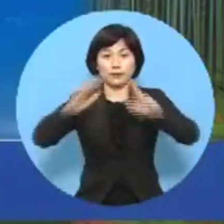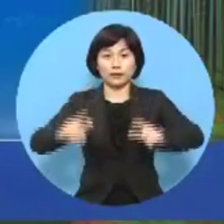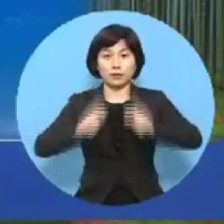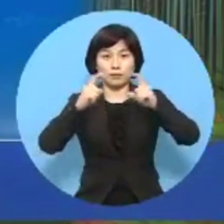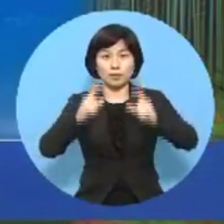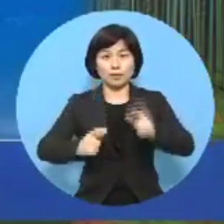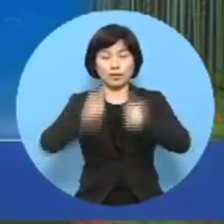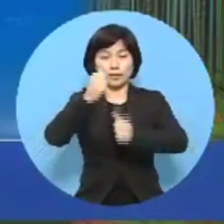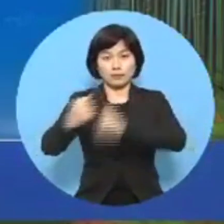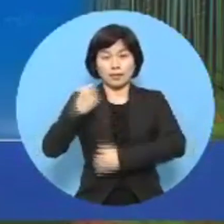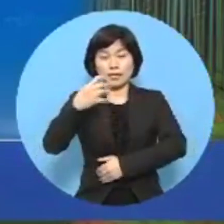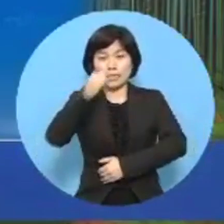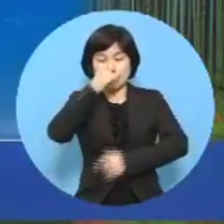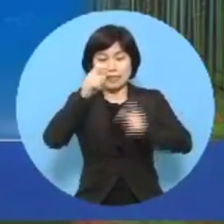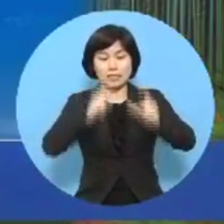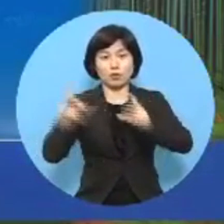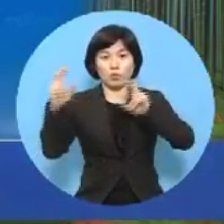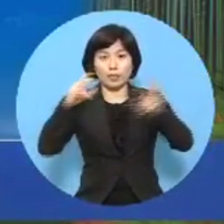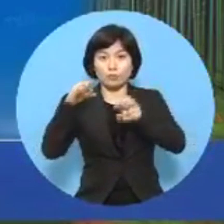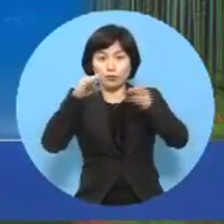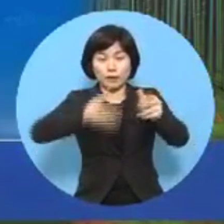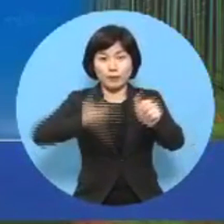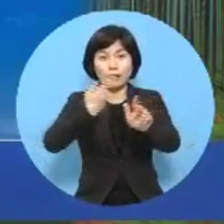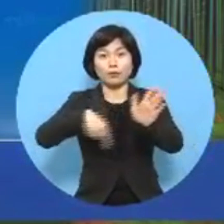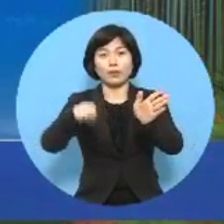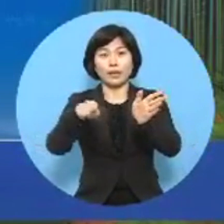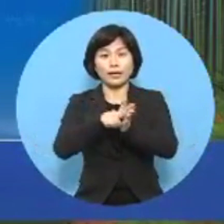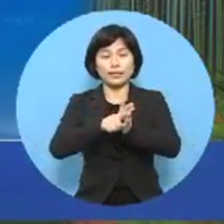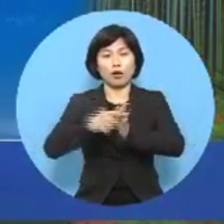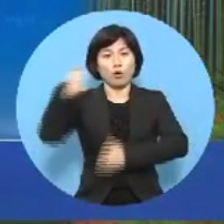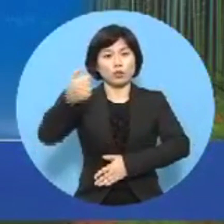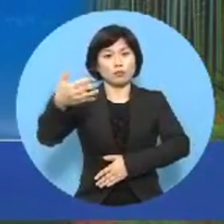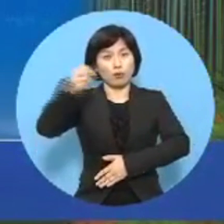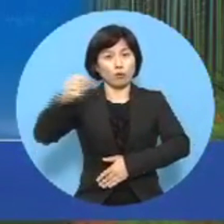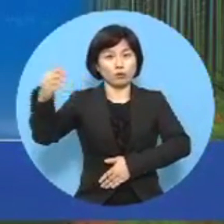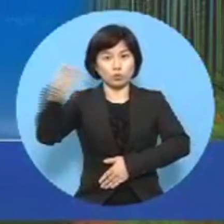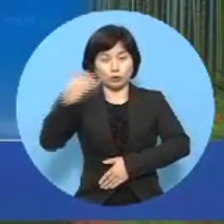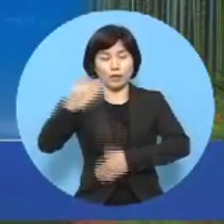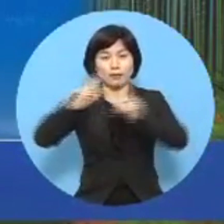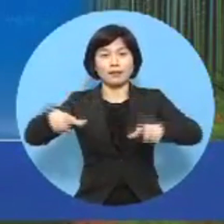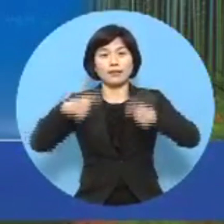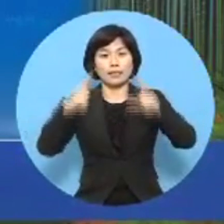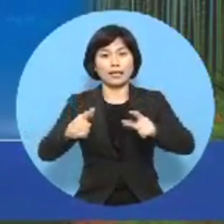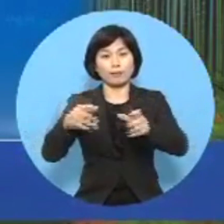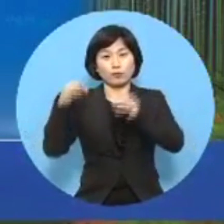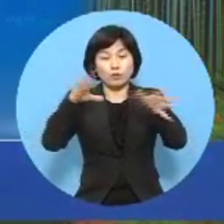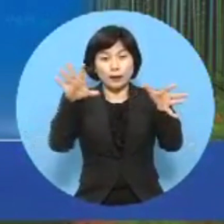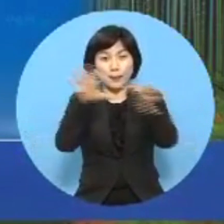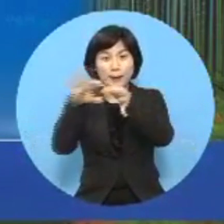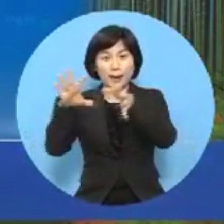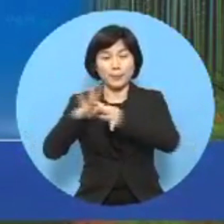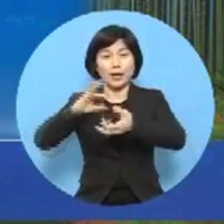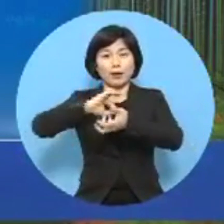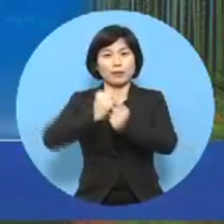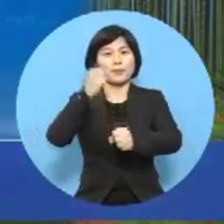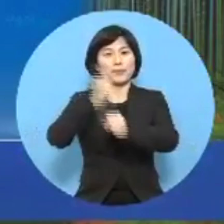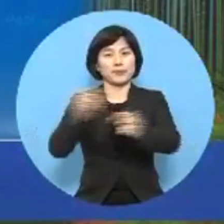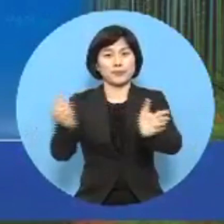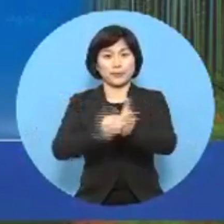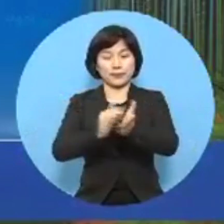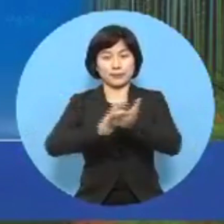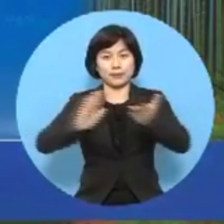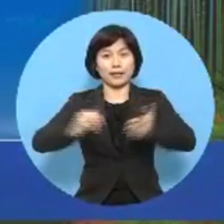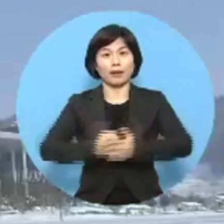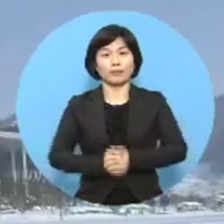전라남도가 경쟁력 있는 지역기업의 투자 촉진을 위해 50억 원 규모의 전남 엔젤 투자 매칭 펀드를 만들었습니다.